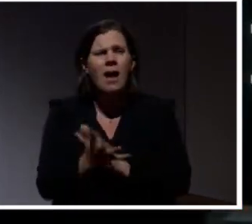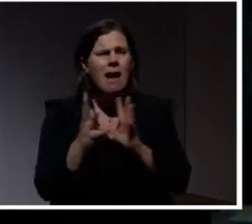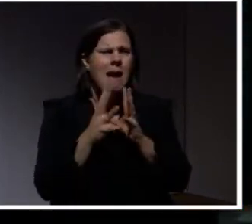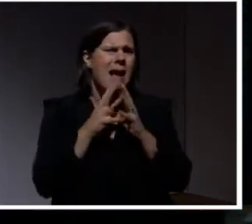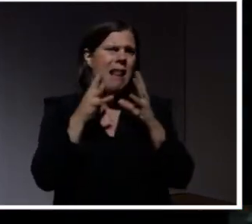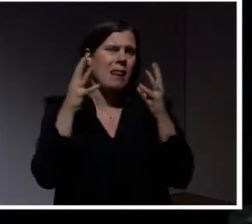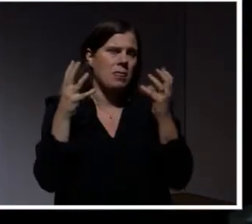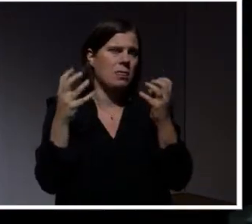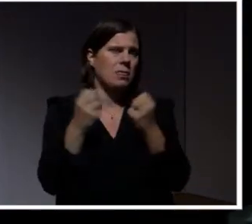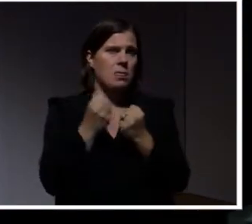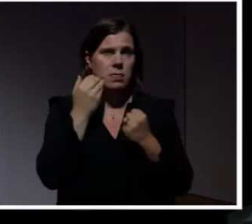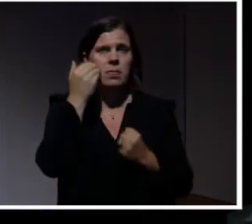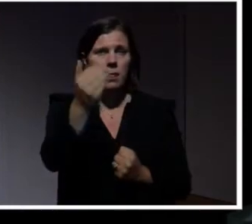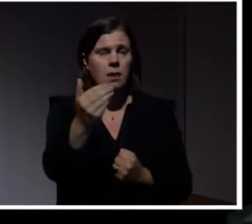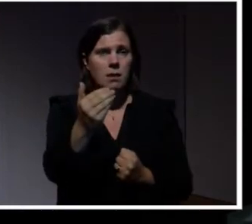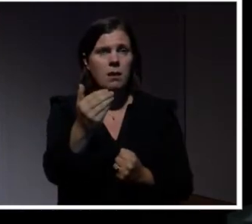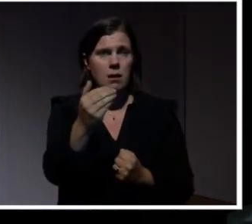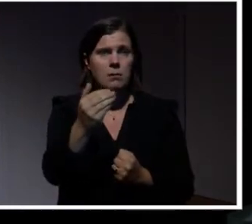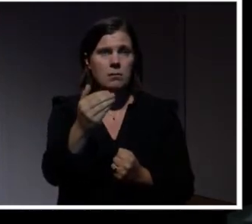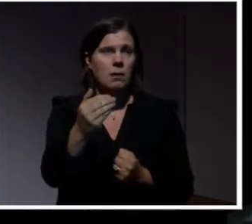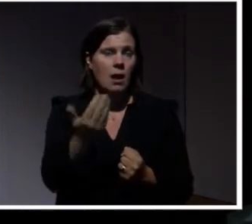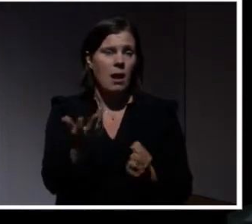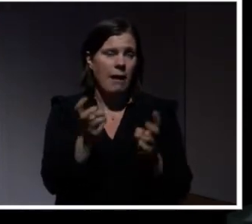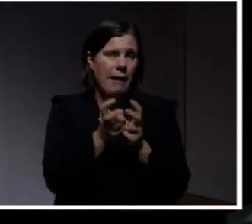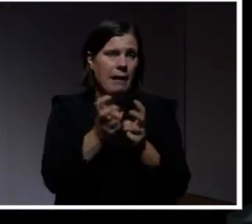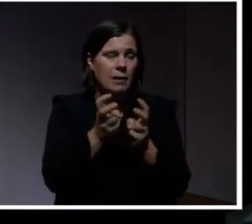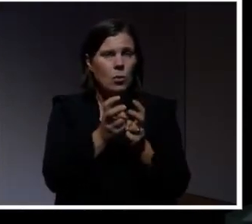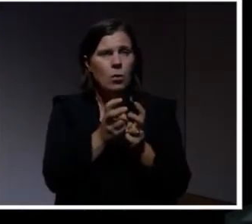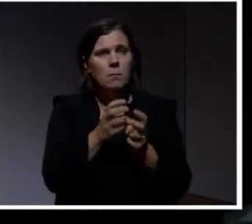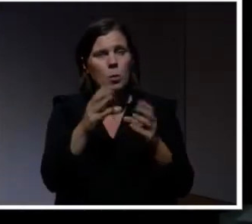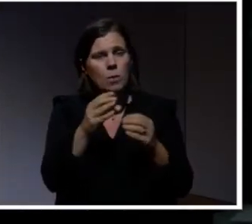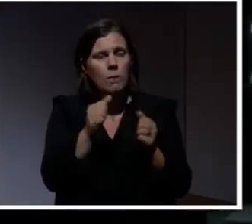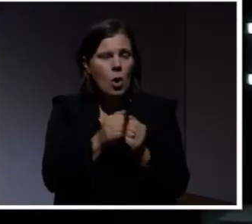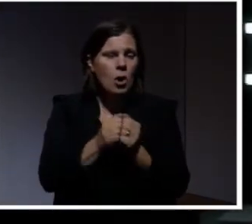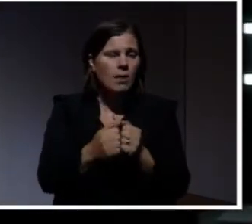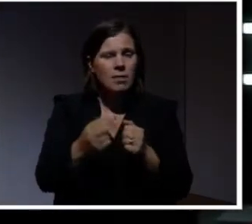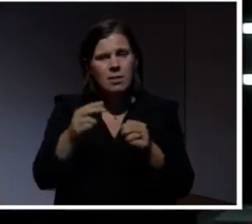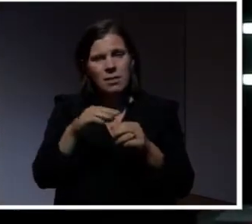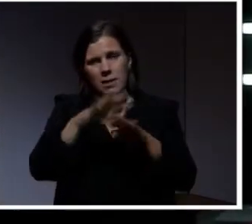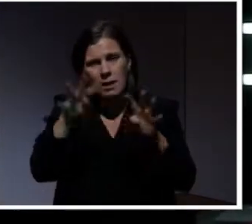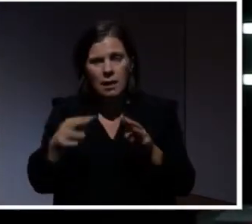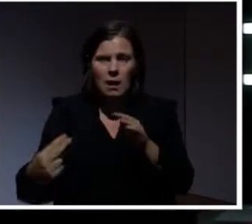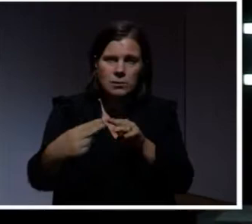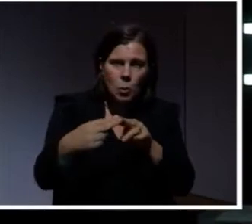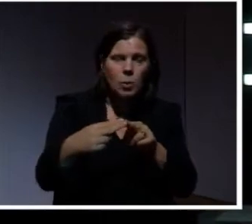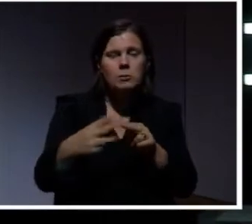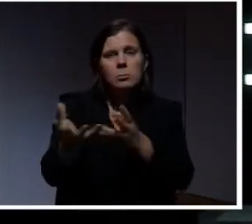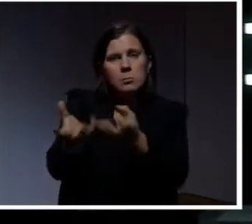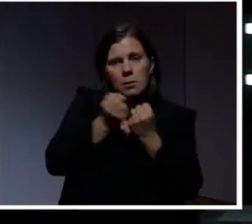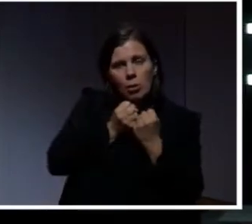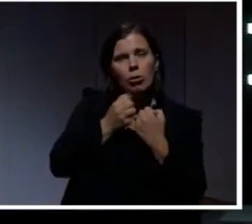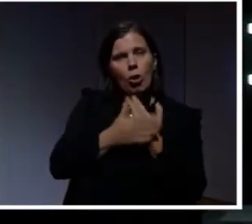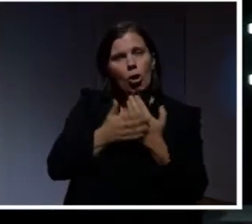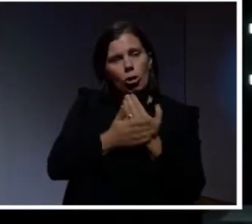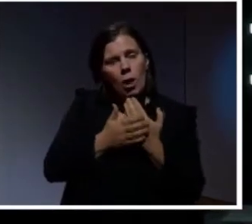Allting kommer att ha inbäddad elektronik. Mjukvara, sensorer, nätverksanslutningar. Som samlar in data. Byter